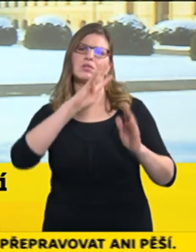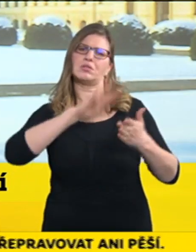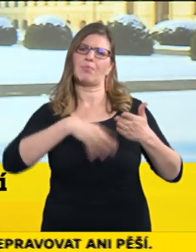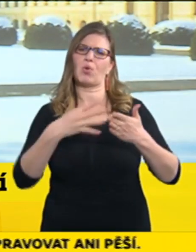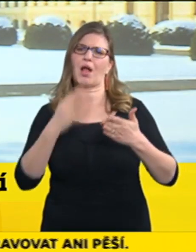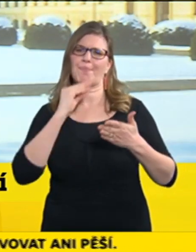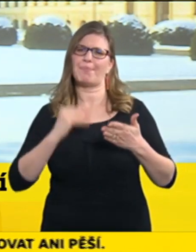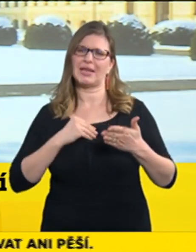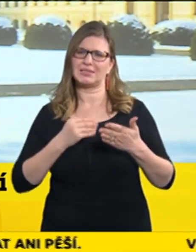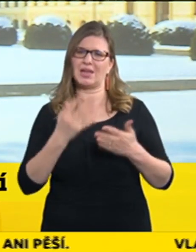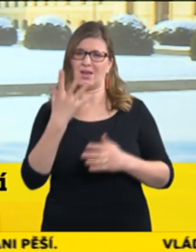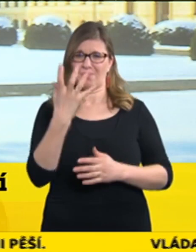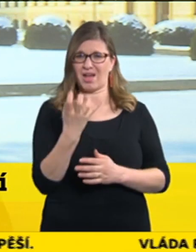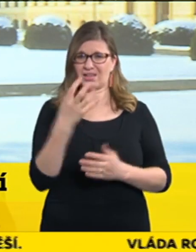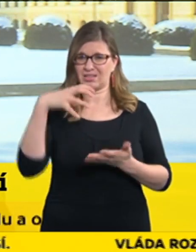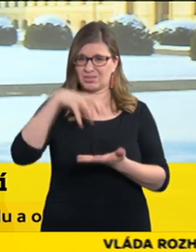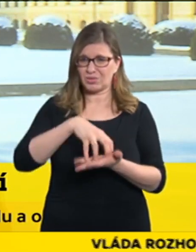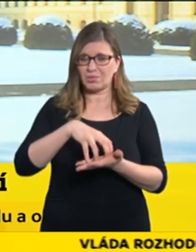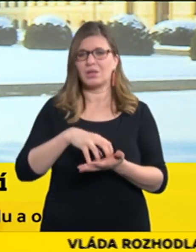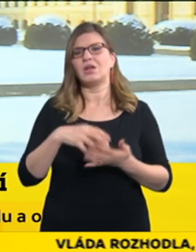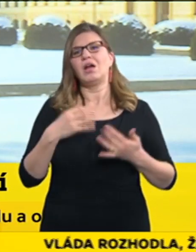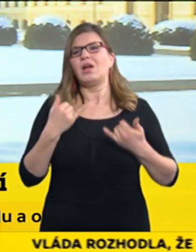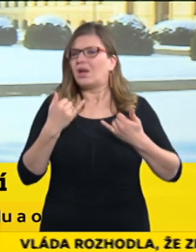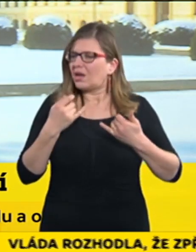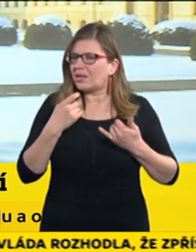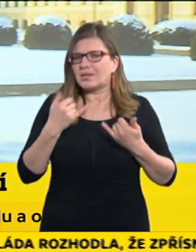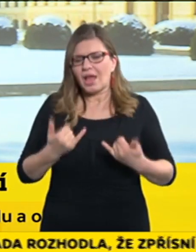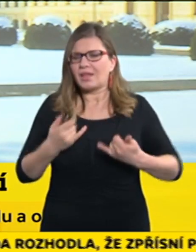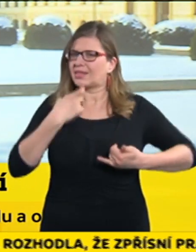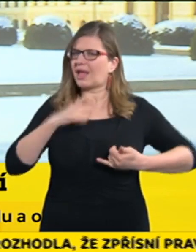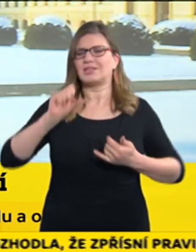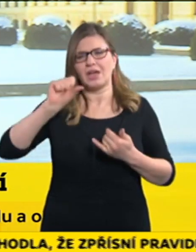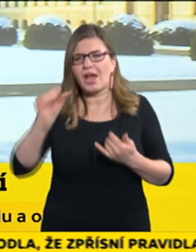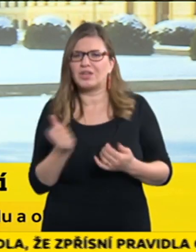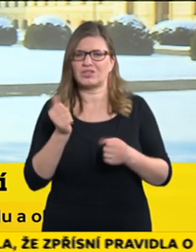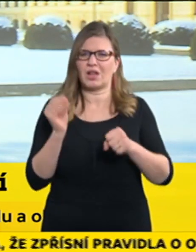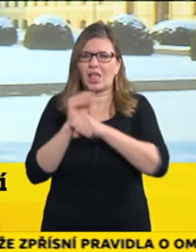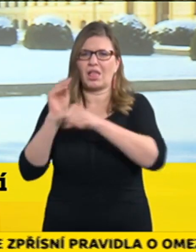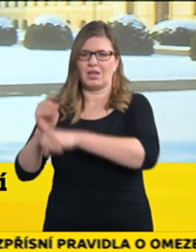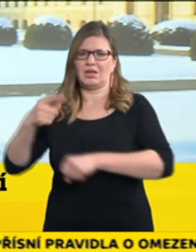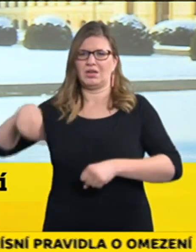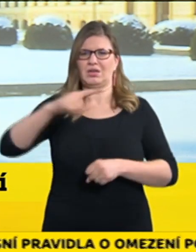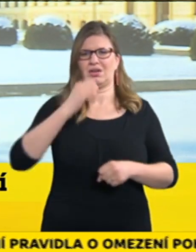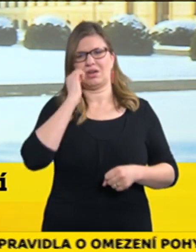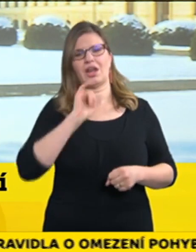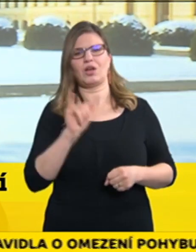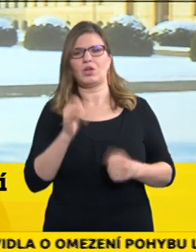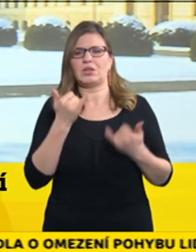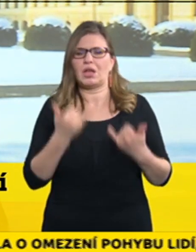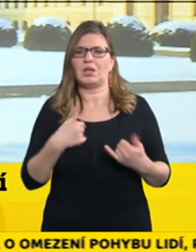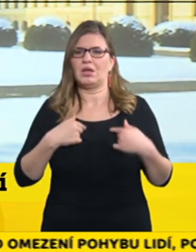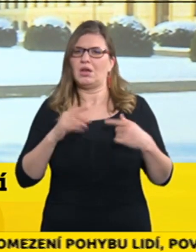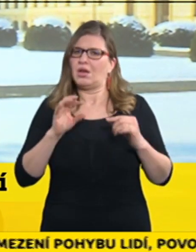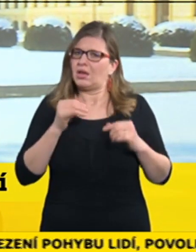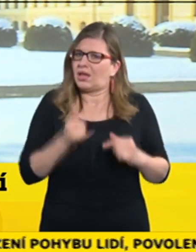život těm, kteří dnes mají mít možnost být třeba částečně otevřeno. Věc druhá je ta, že musíme zajistit to, aby